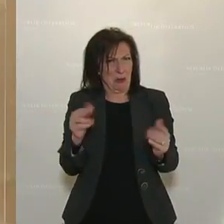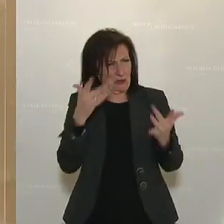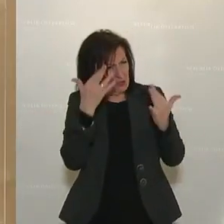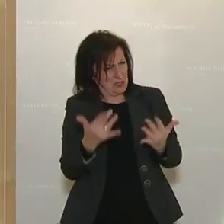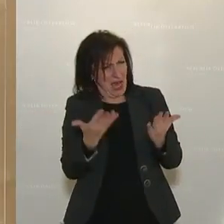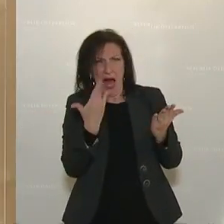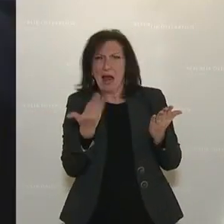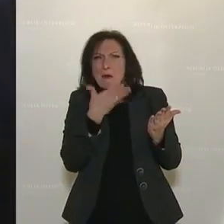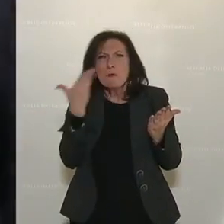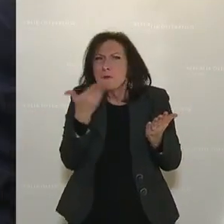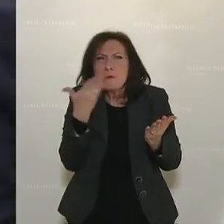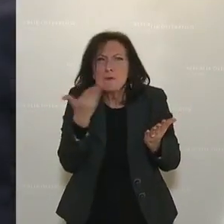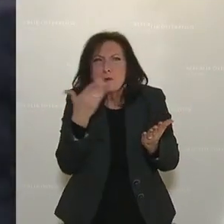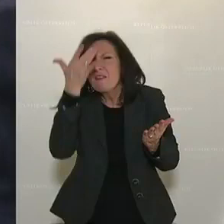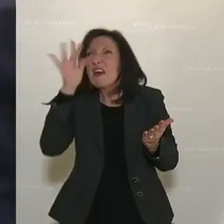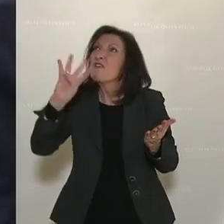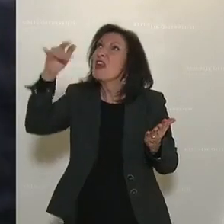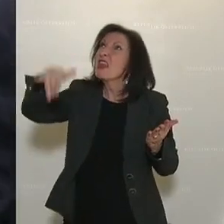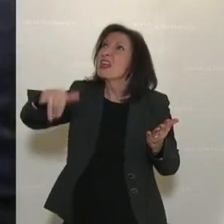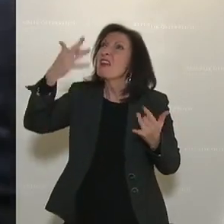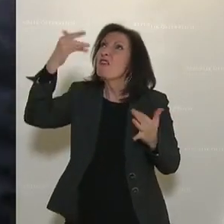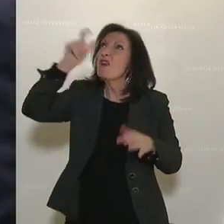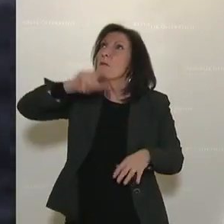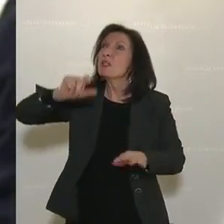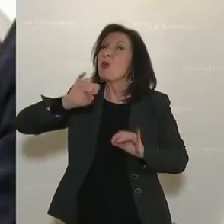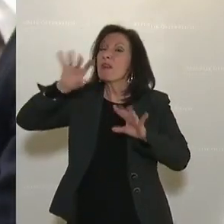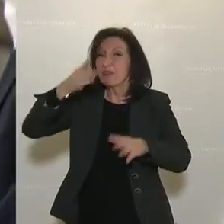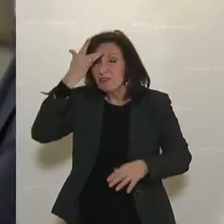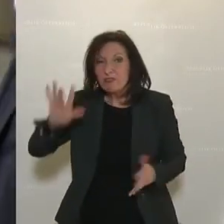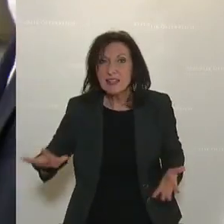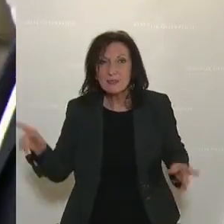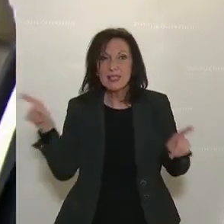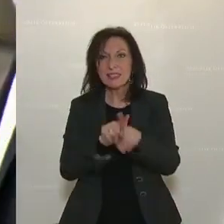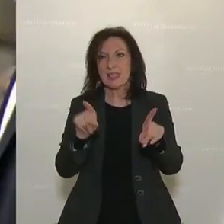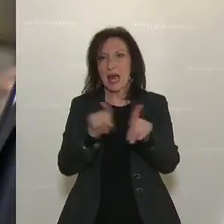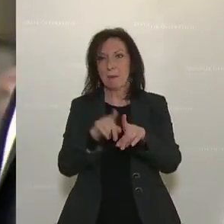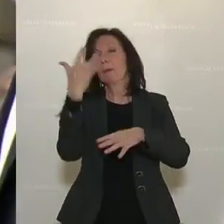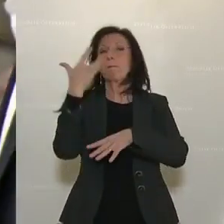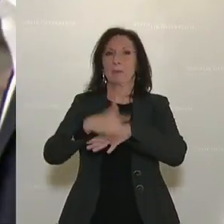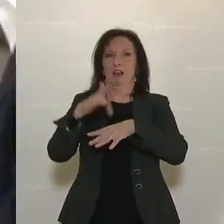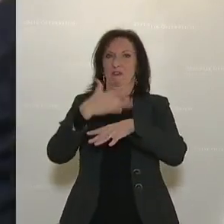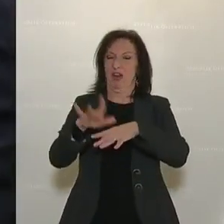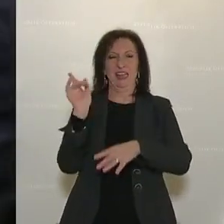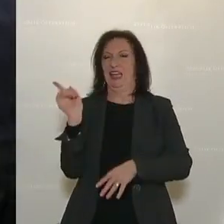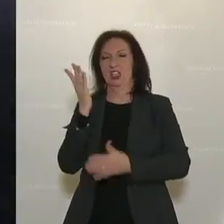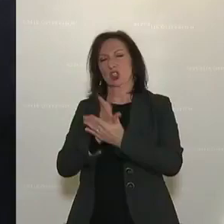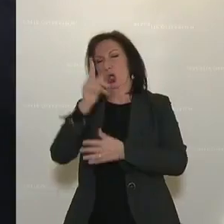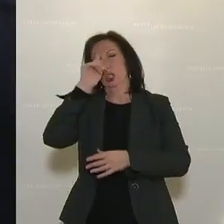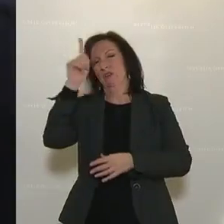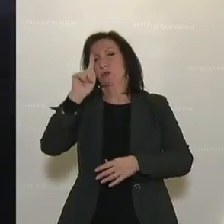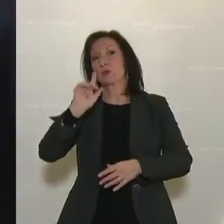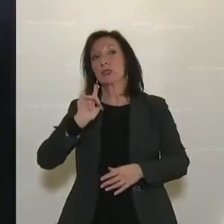treffen, die Sie gar nicht haben, die Sie gar nicht haben. Und genau das gleiche Spiel, Sie haben am Freitag auch schon gewusst, dass dann beim